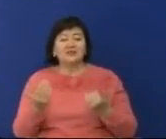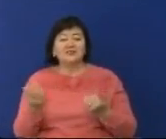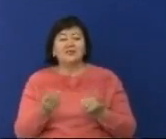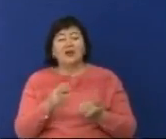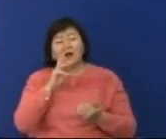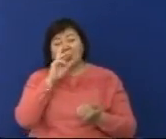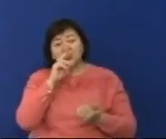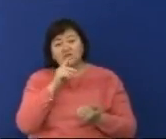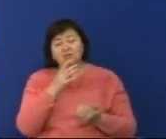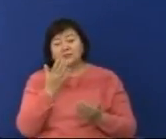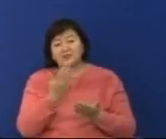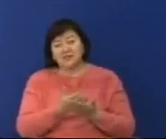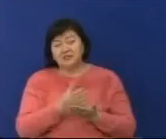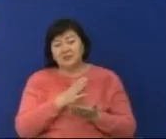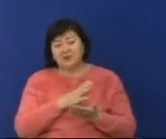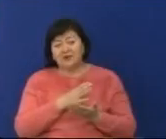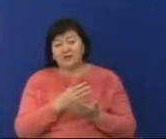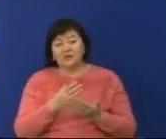қателіктер туралы дайтып берді.